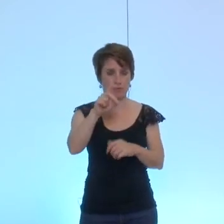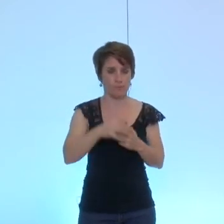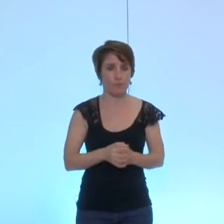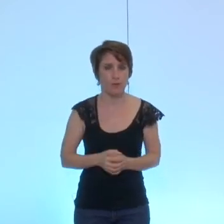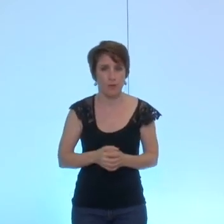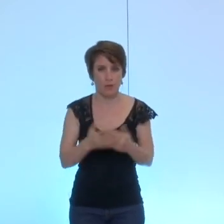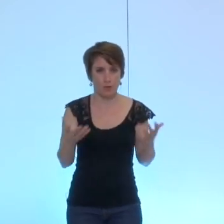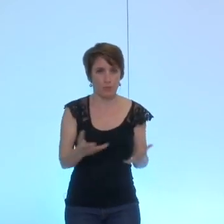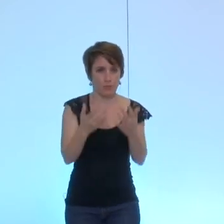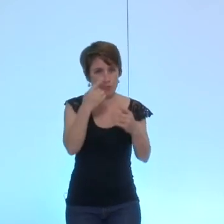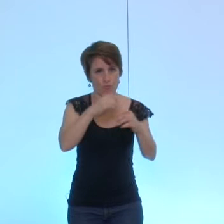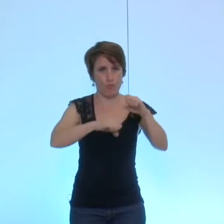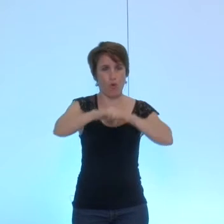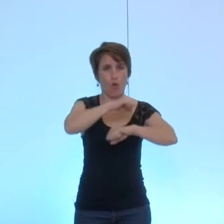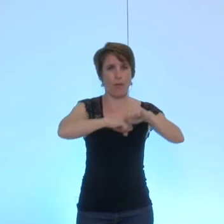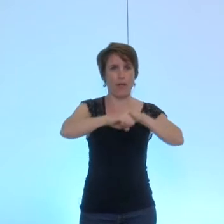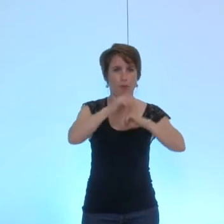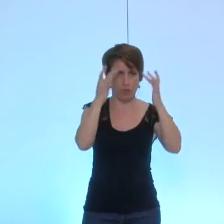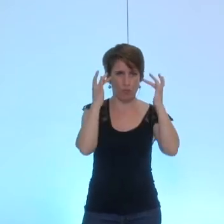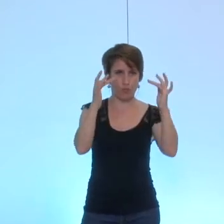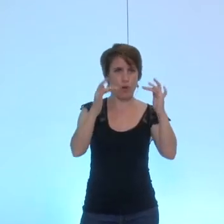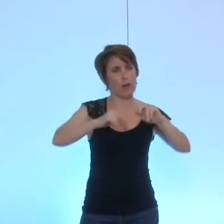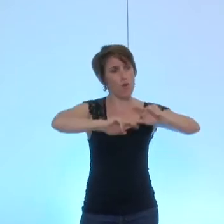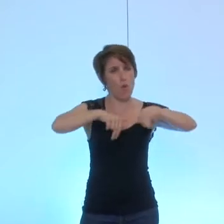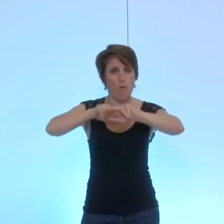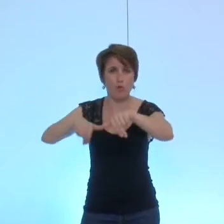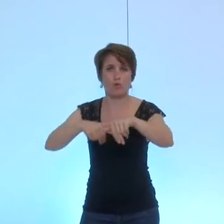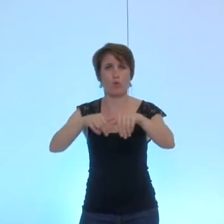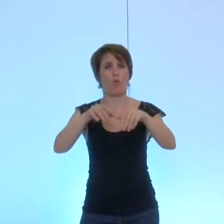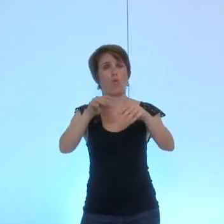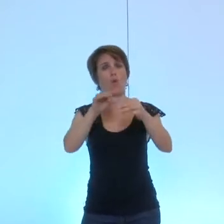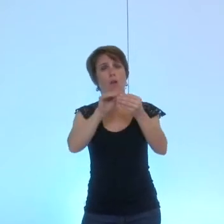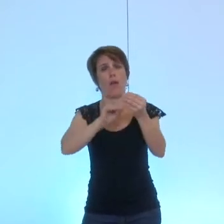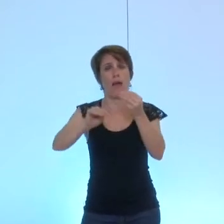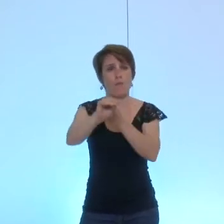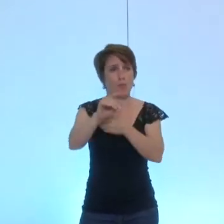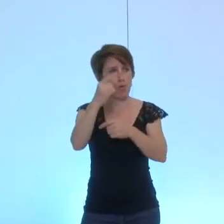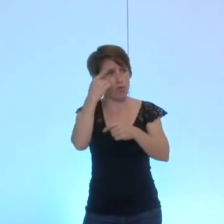culturel il s'agit de conventions et d'avenants au titre de l'exercice budgétaire en 2014